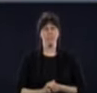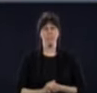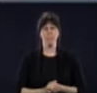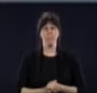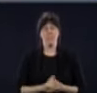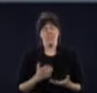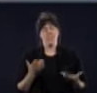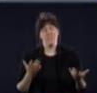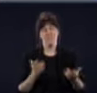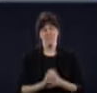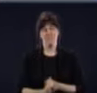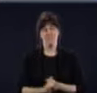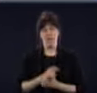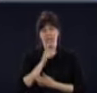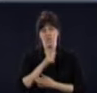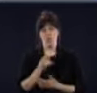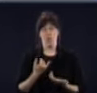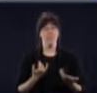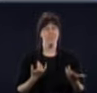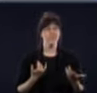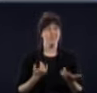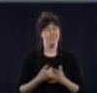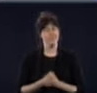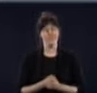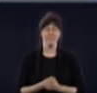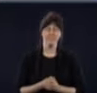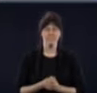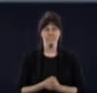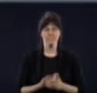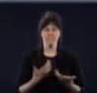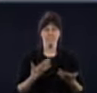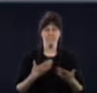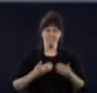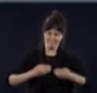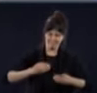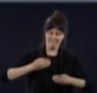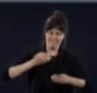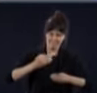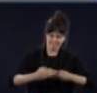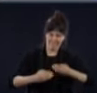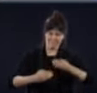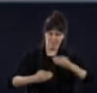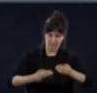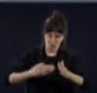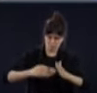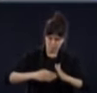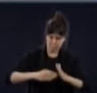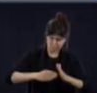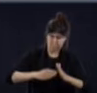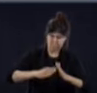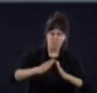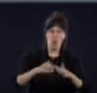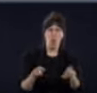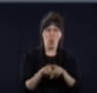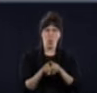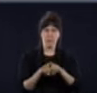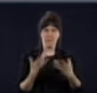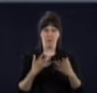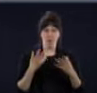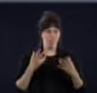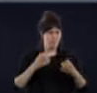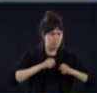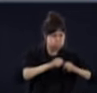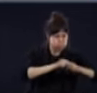on est capable de passer à travers, je vous dirais, certaines étapes puis une documentation avec des biologiques où il n pas tant de circulation que ça,